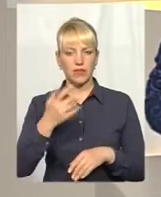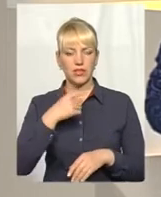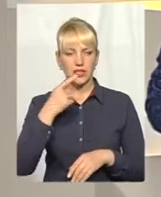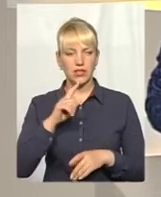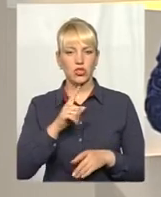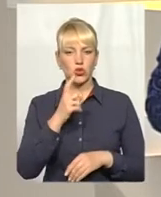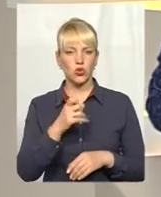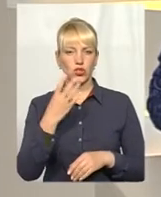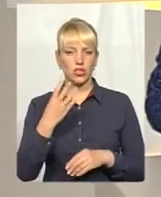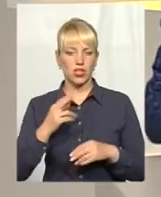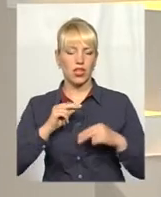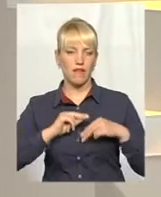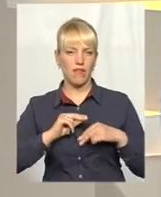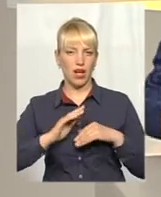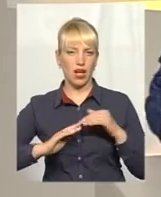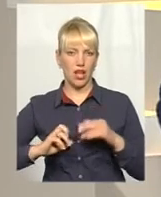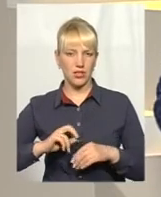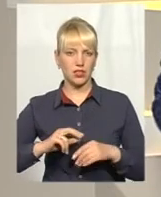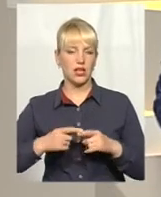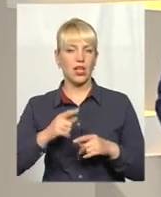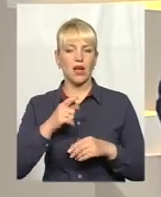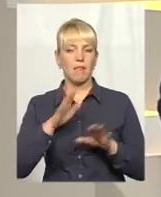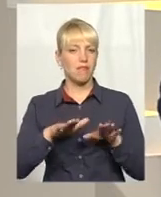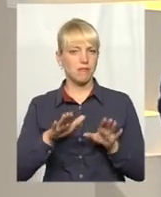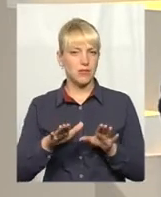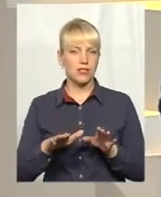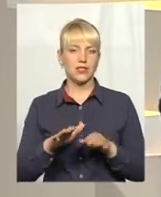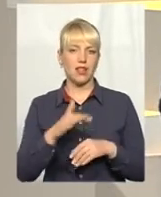104 вакансії, місця, ну, скажімо, не так багато,